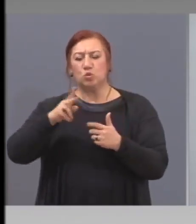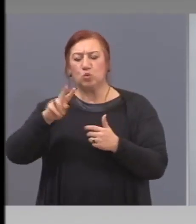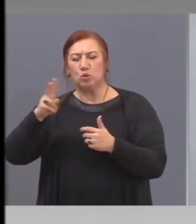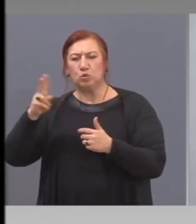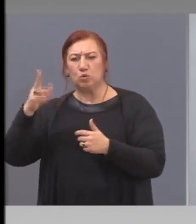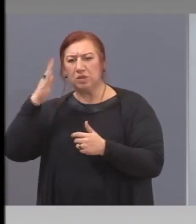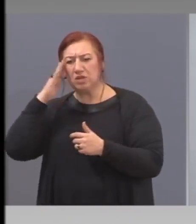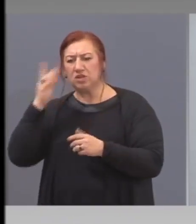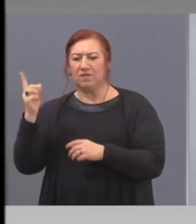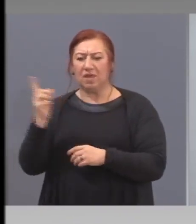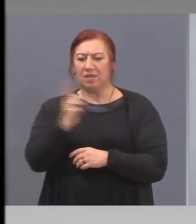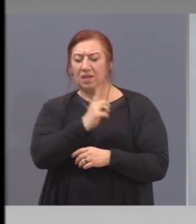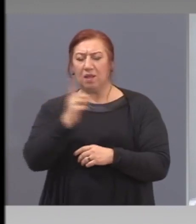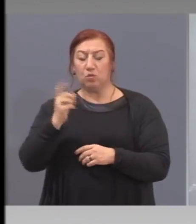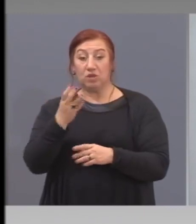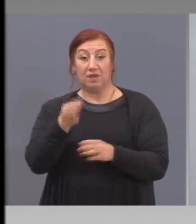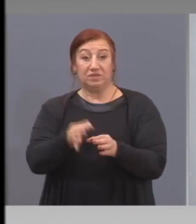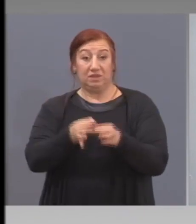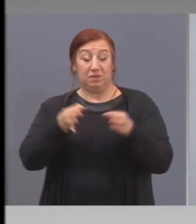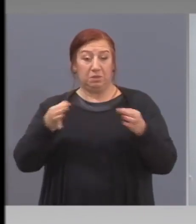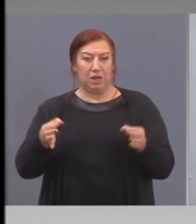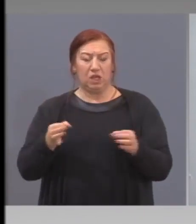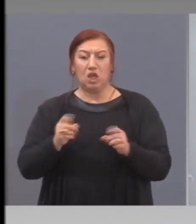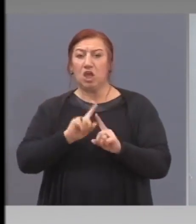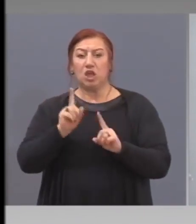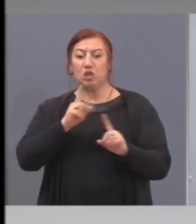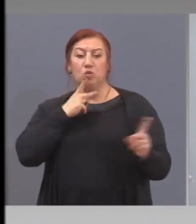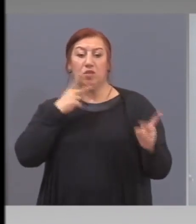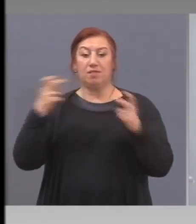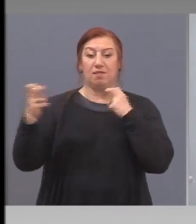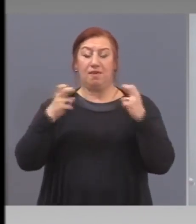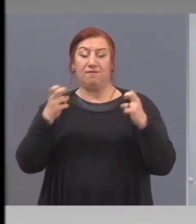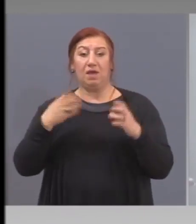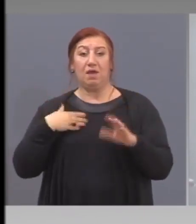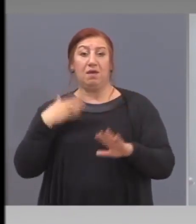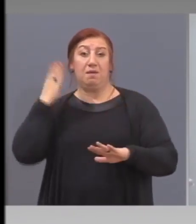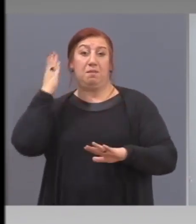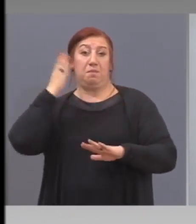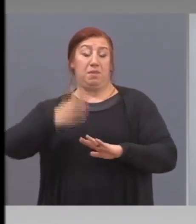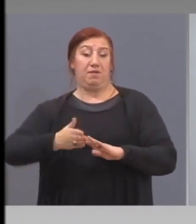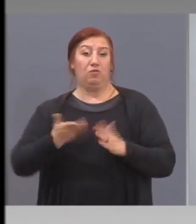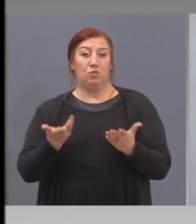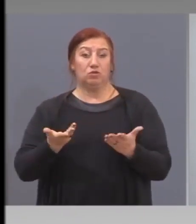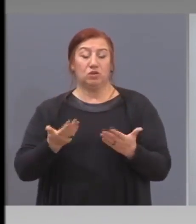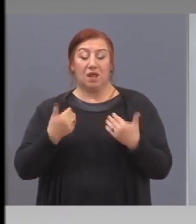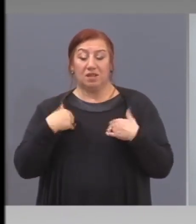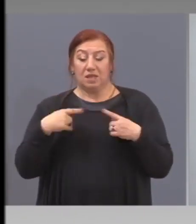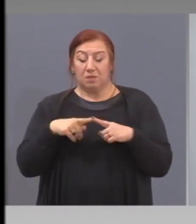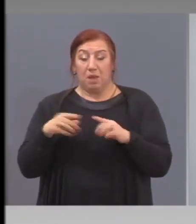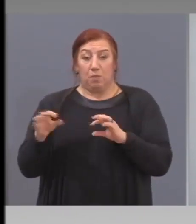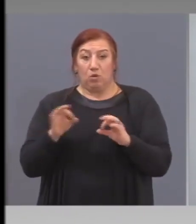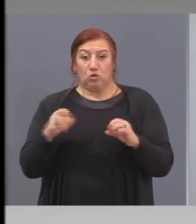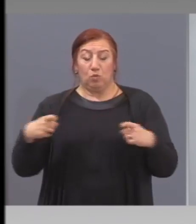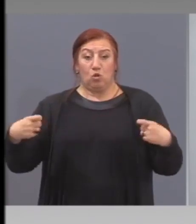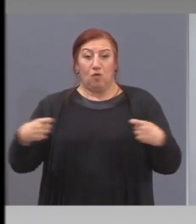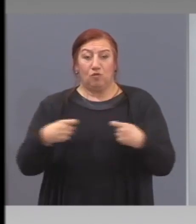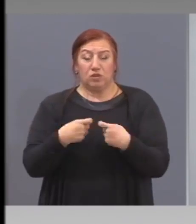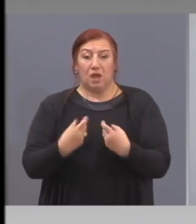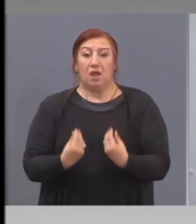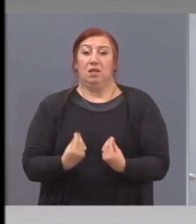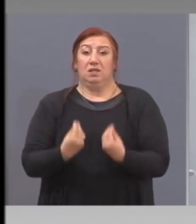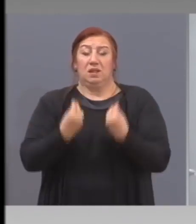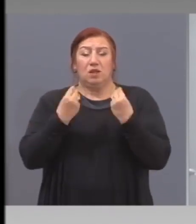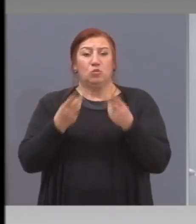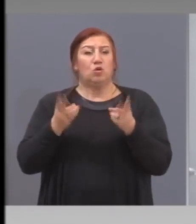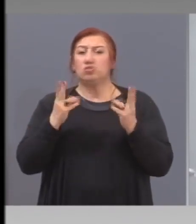И никой не спори за правомощие, защото ние сме във война и най-доброто и бързо решение е да